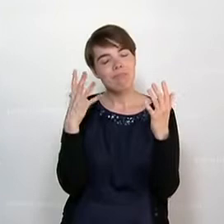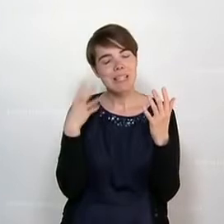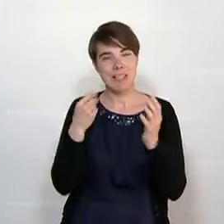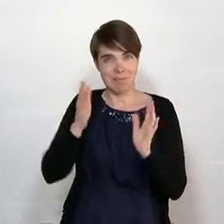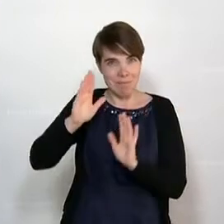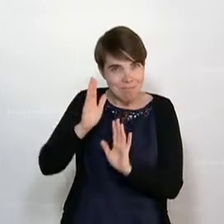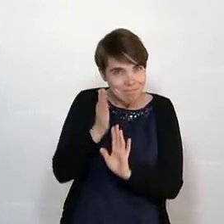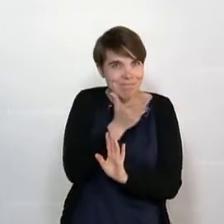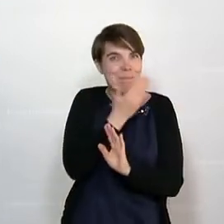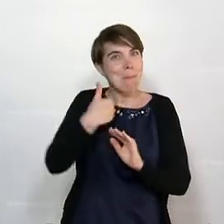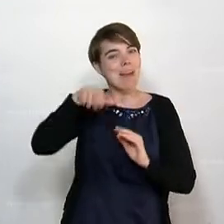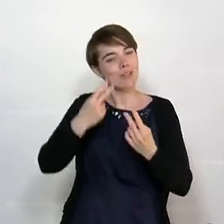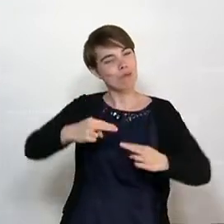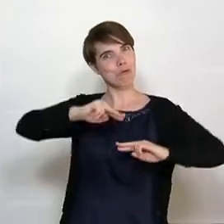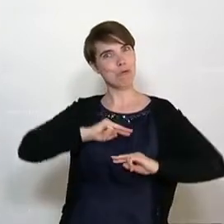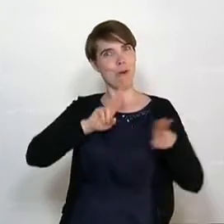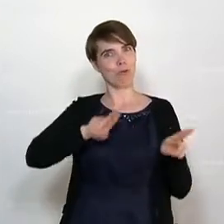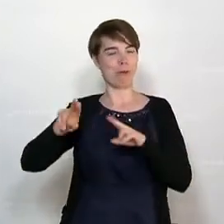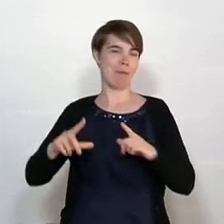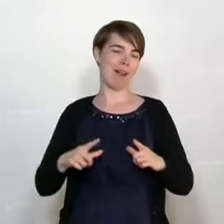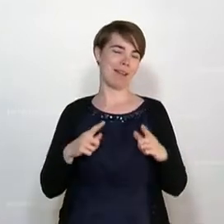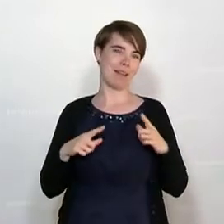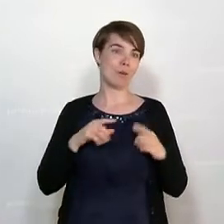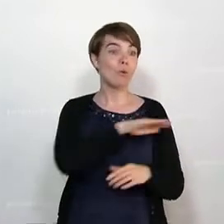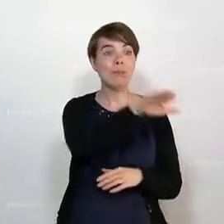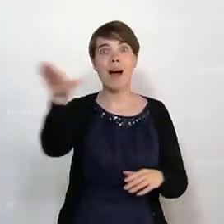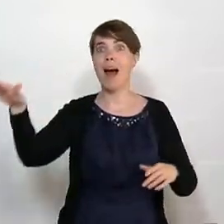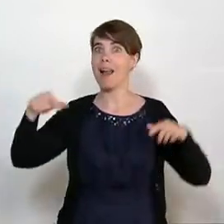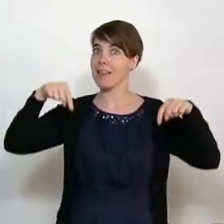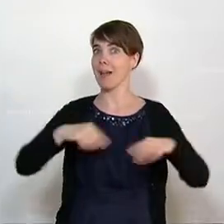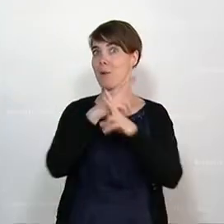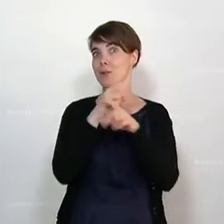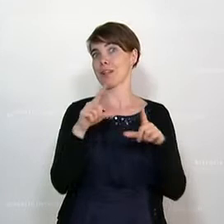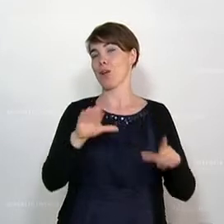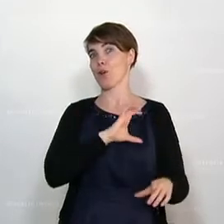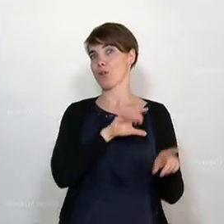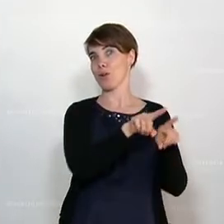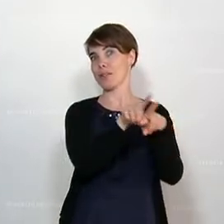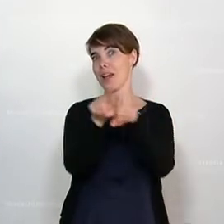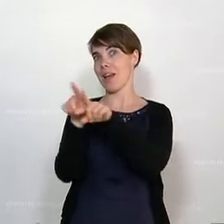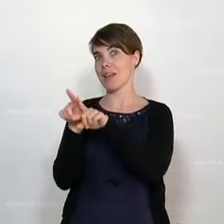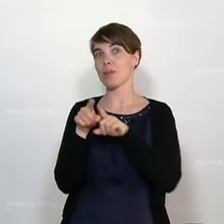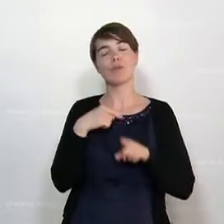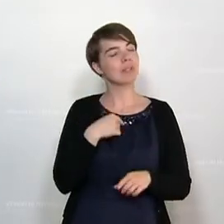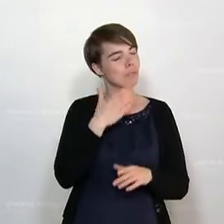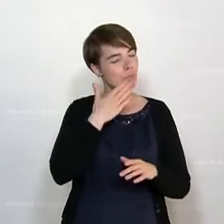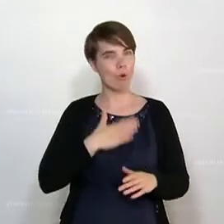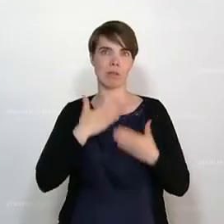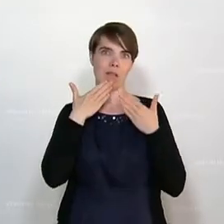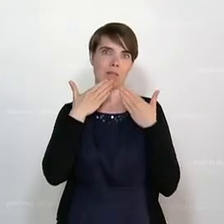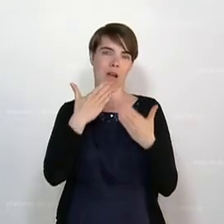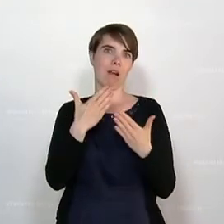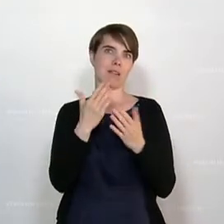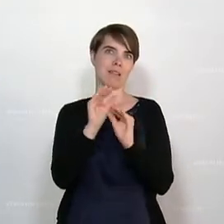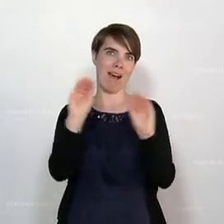gleiche Chancen zu schaffen für alle in diesem Land. Und ich denke mal, eine breite Zustimmung scheint heute hier sicher zu sein. Dafür möchte ich mich bedanken.